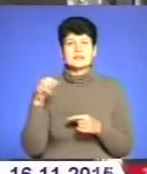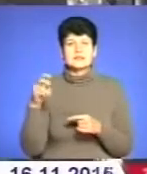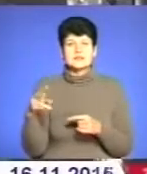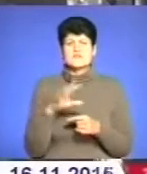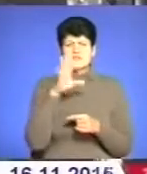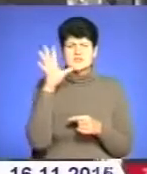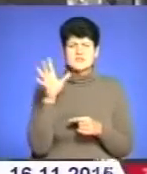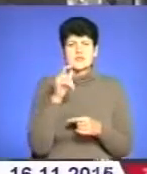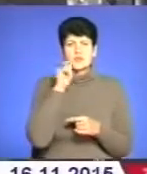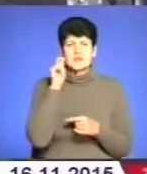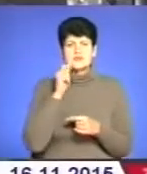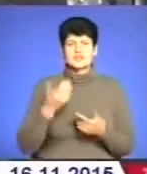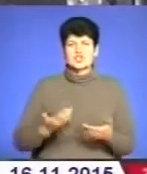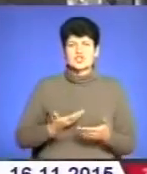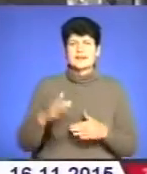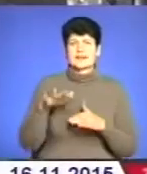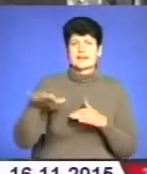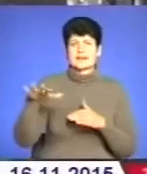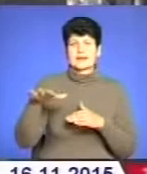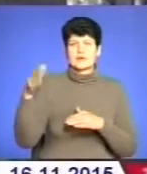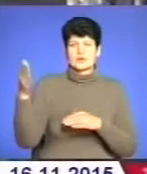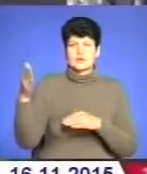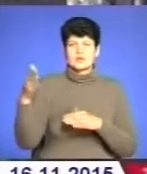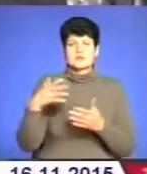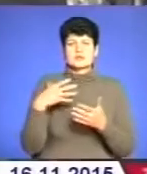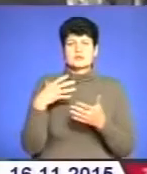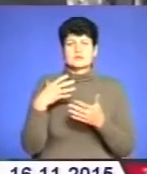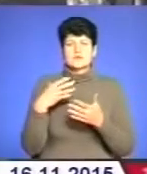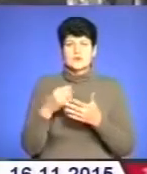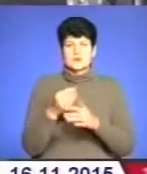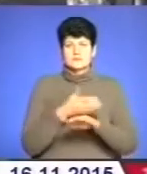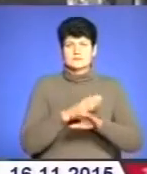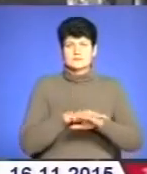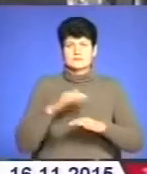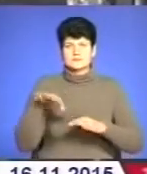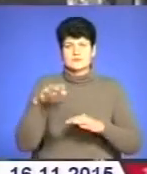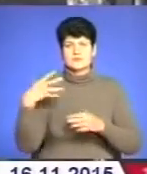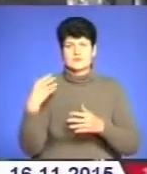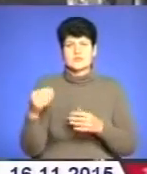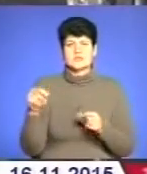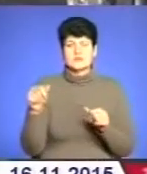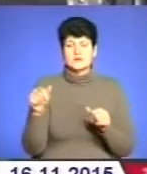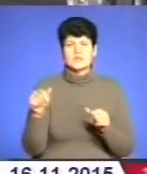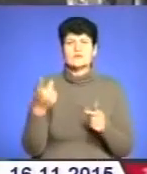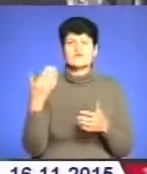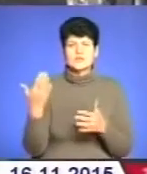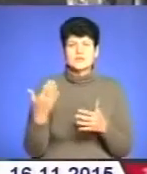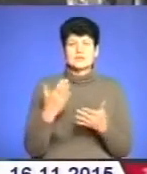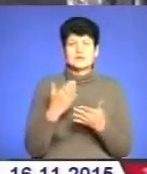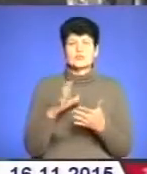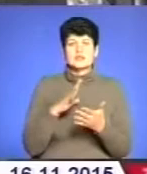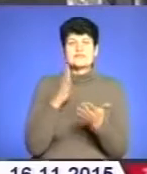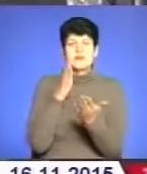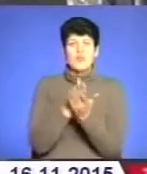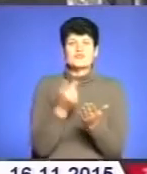всі українці, котрі проживали на території своїх етнічних земель, були спрямовані на їхні знищення.